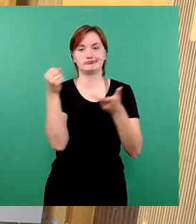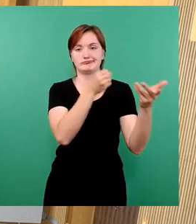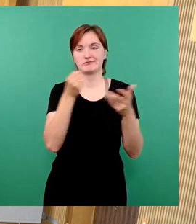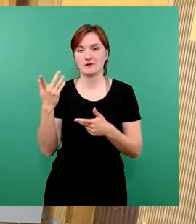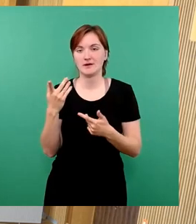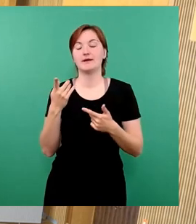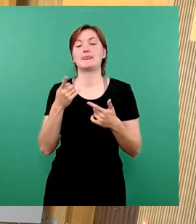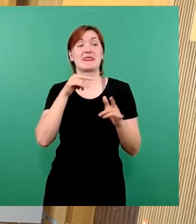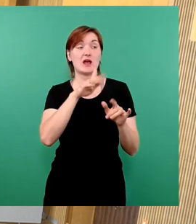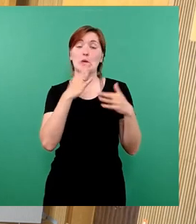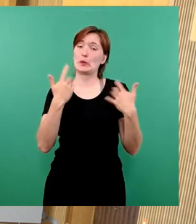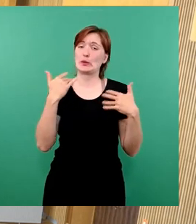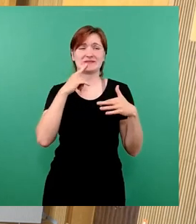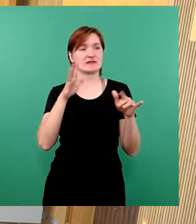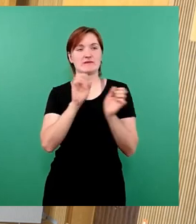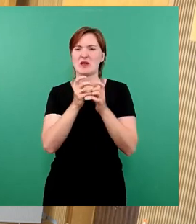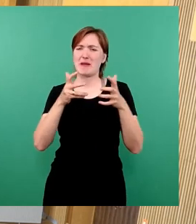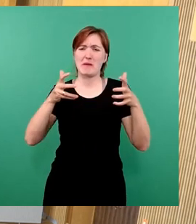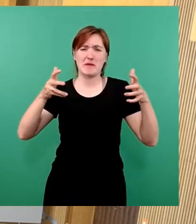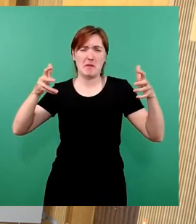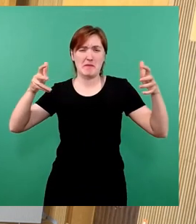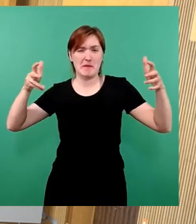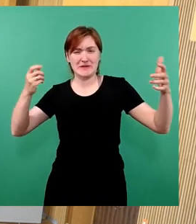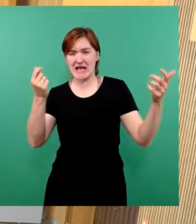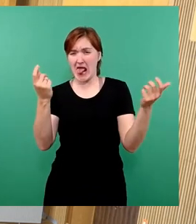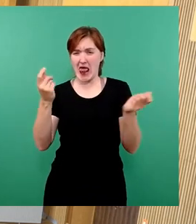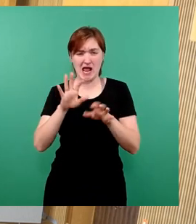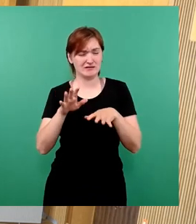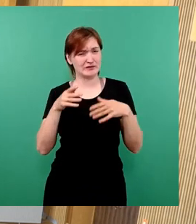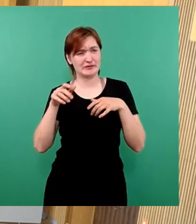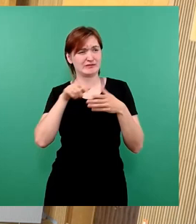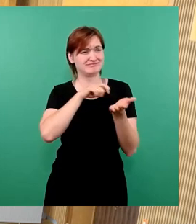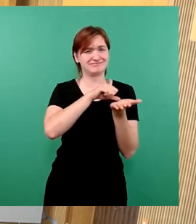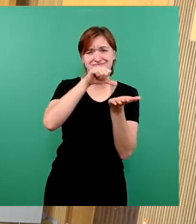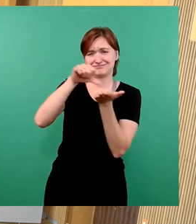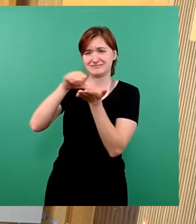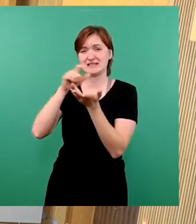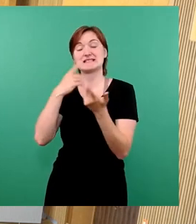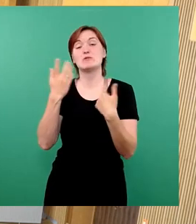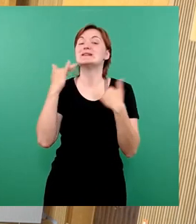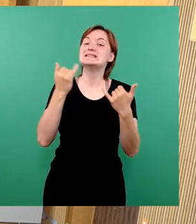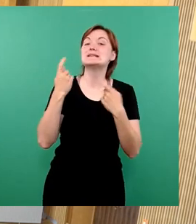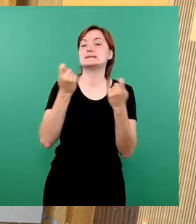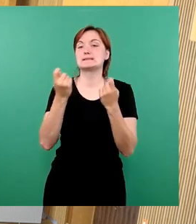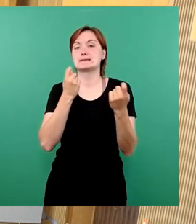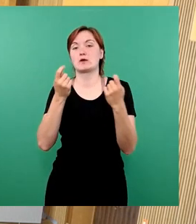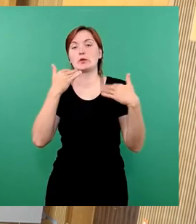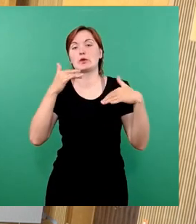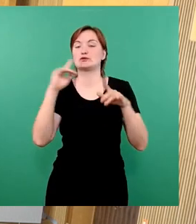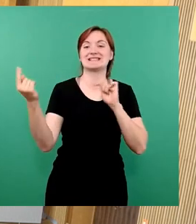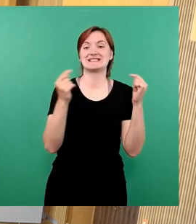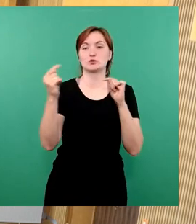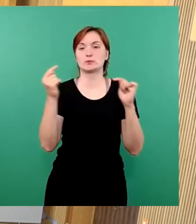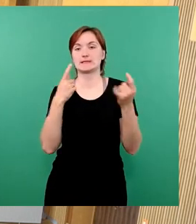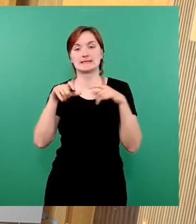Daran wird klar, es läuft etwas aus dem Ruder und wir müssen rechtzeitig reagieren. Man sollte da sachgerecht über einzelne Optionen ohne Schaum vor dem Mund diskutieren können.